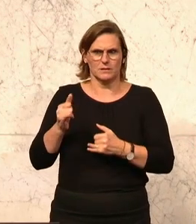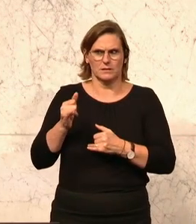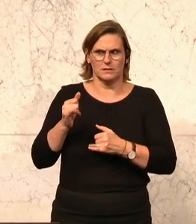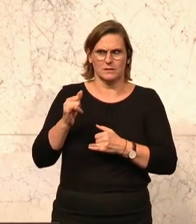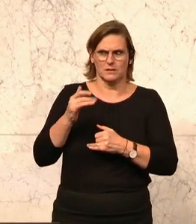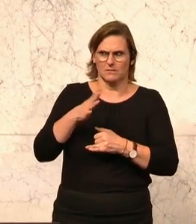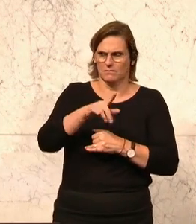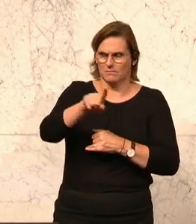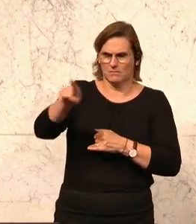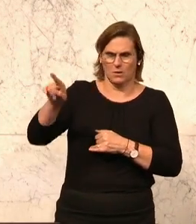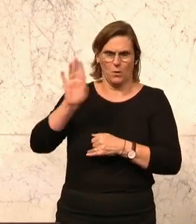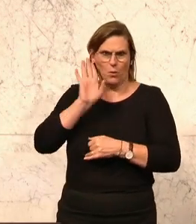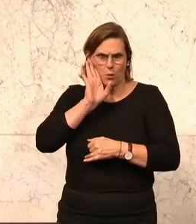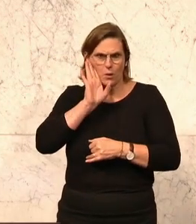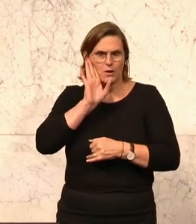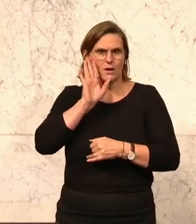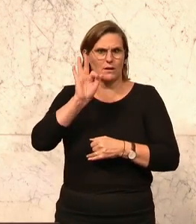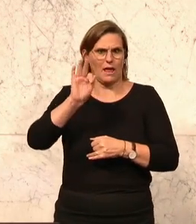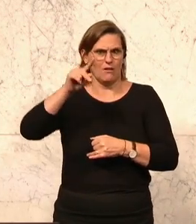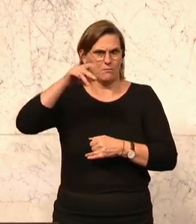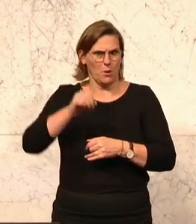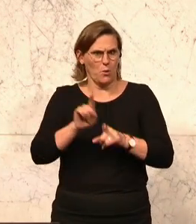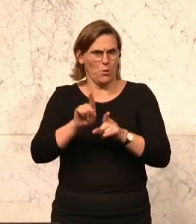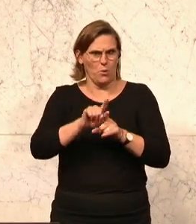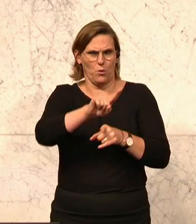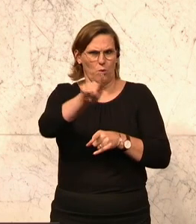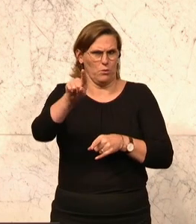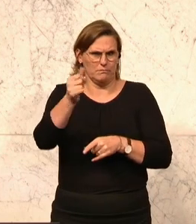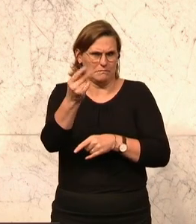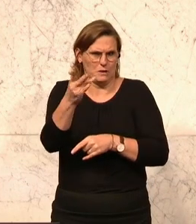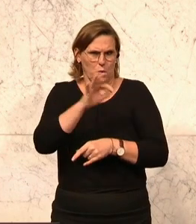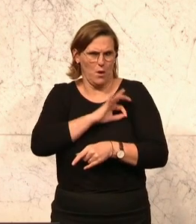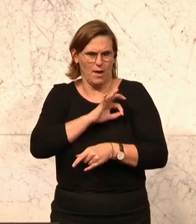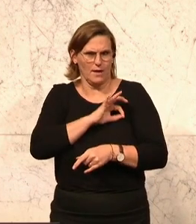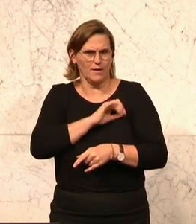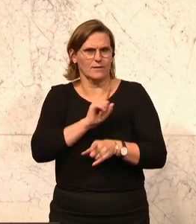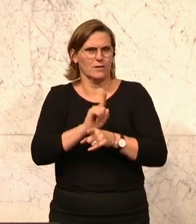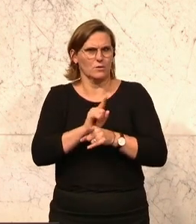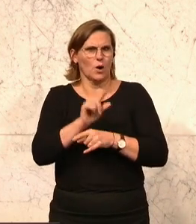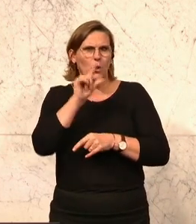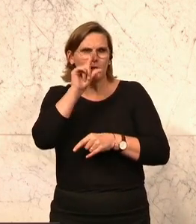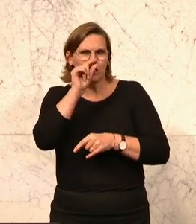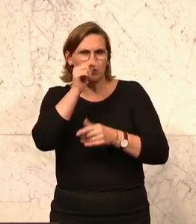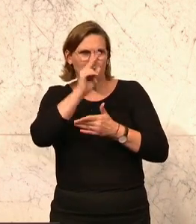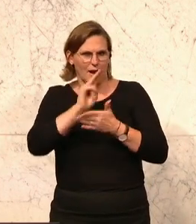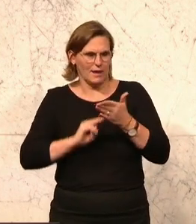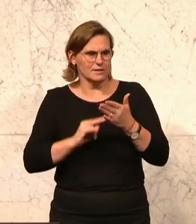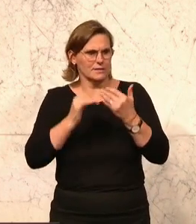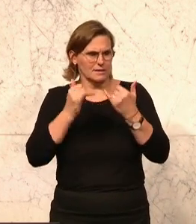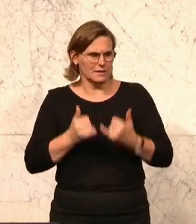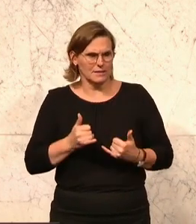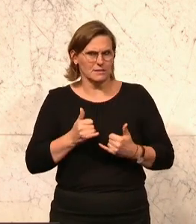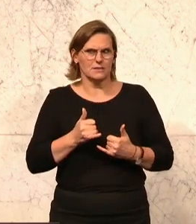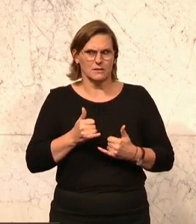jetzt so manches anhören, was Kollege Ammesbauer oder Kollege Ries jetzt hier erwähnt haben oder noch viel besser, was wir auf Twitter lesen dürfen. Und jetzt können Sie sich fragen,